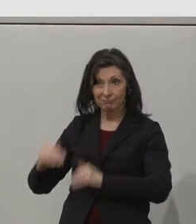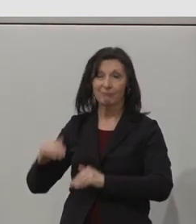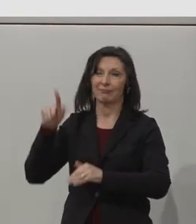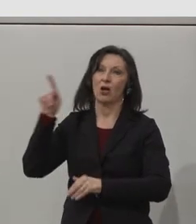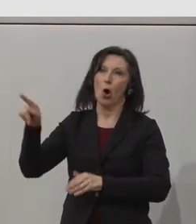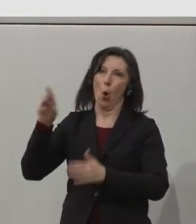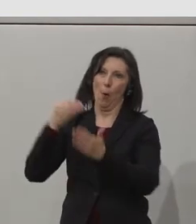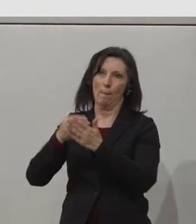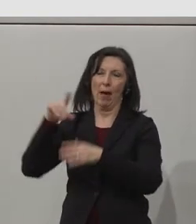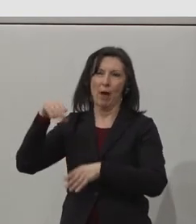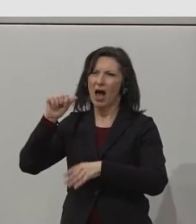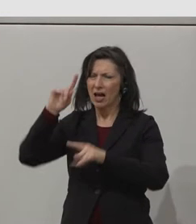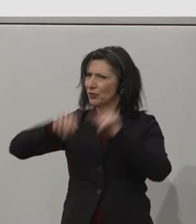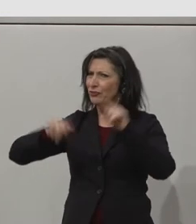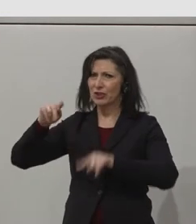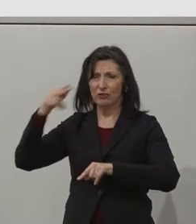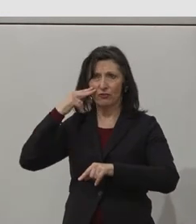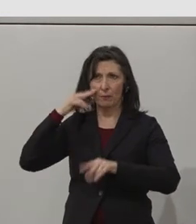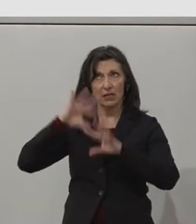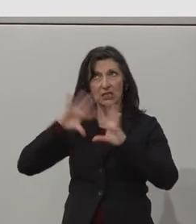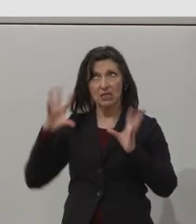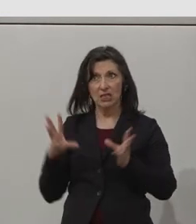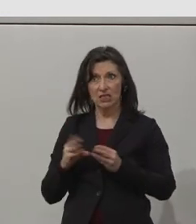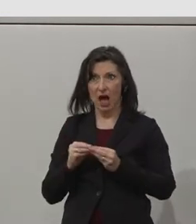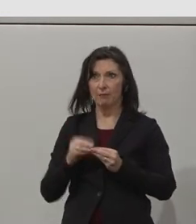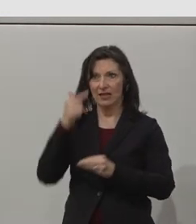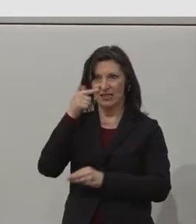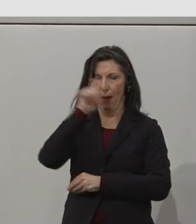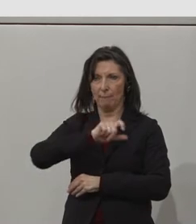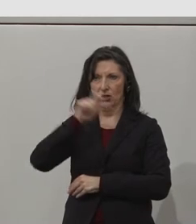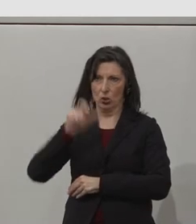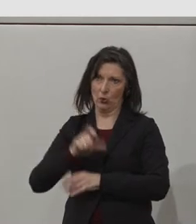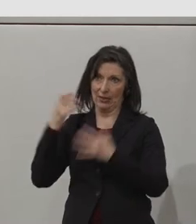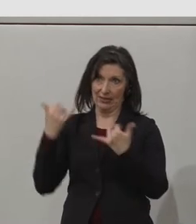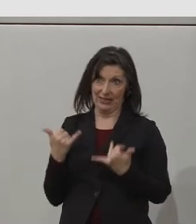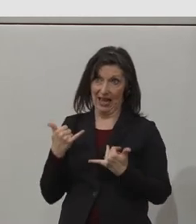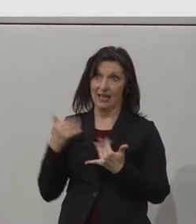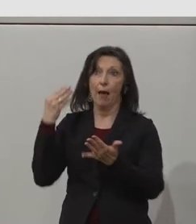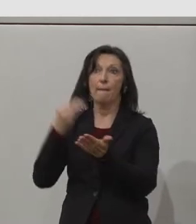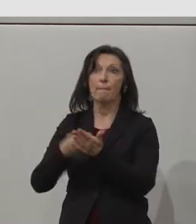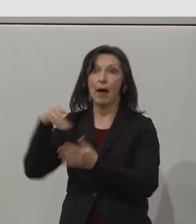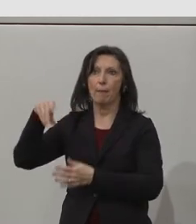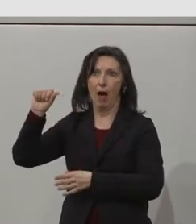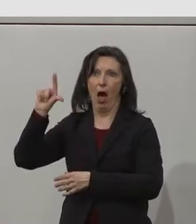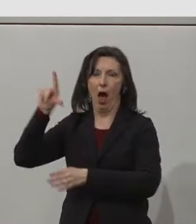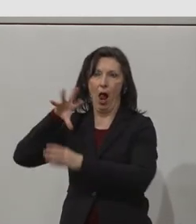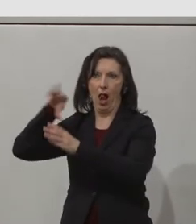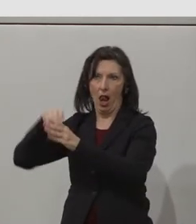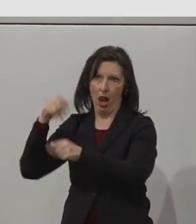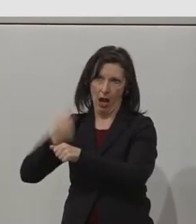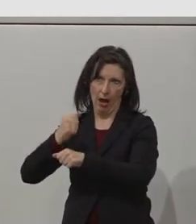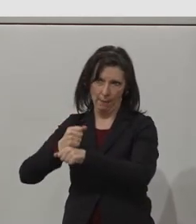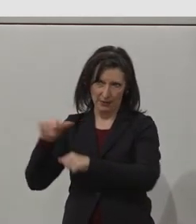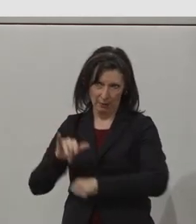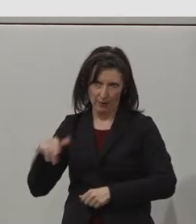So on our next slide, the benefits, really, we have seen huge benefits, obviously, for the